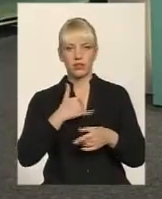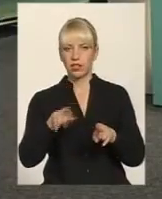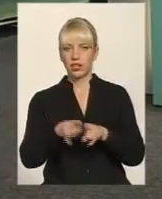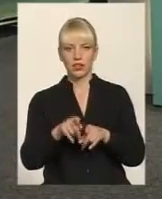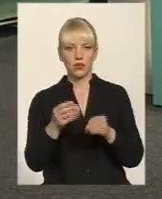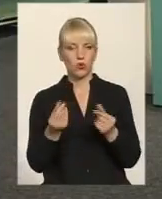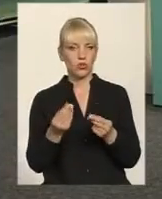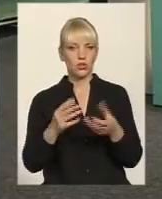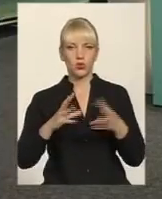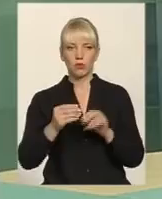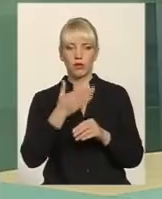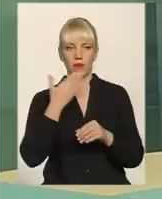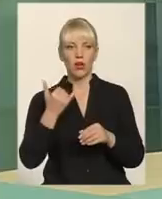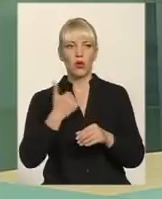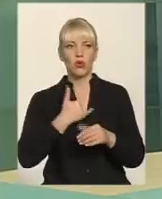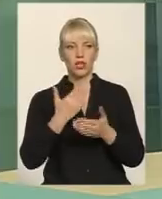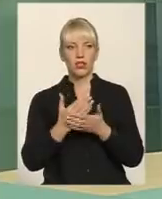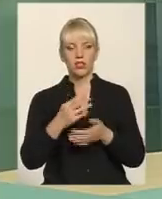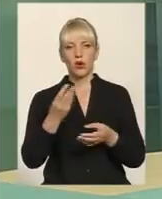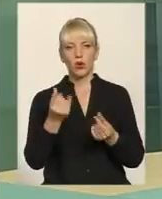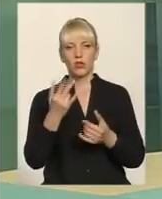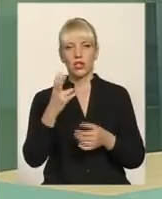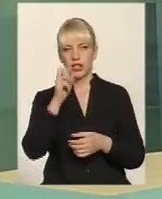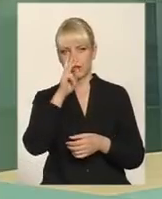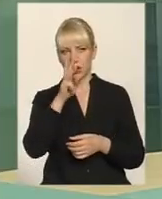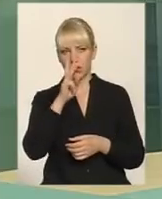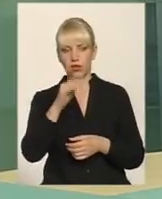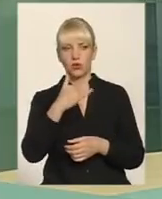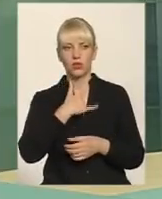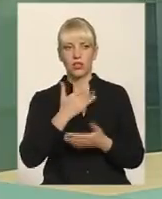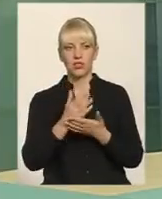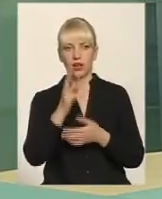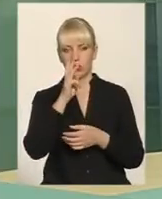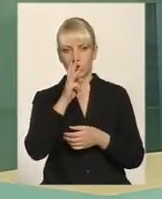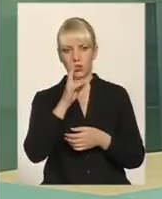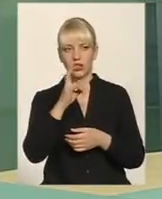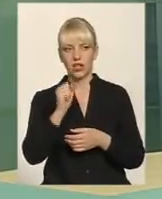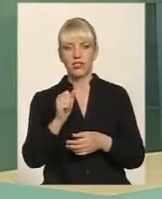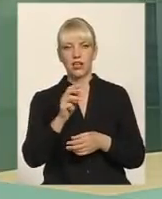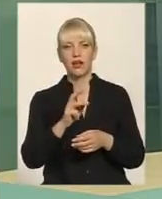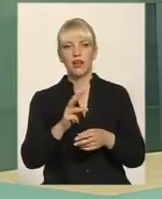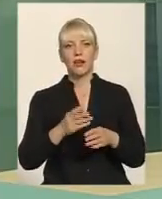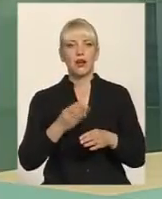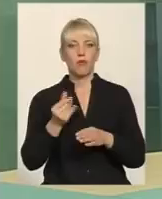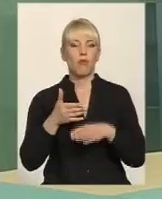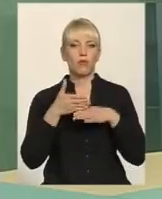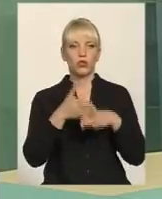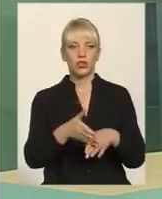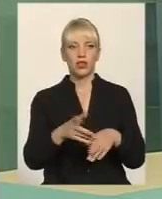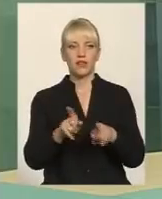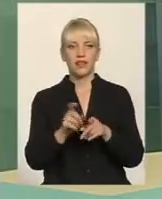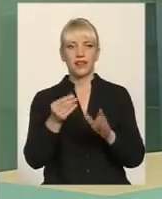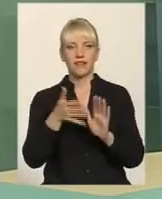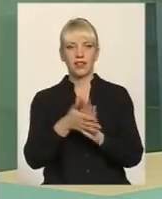певної суми. Є кошти на заробітну плату, є кошти на заробітну плату помічників, є елементарні витрати.